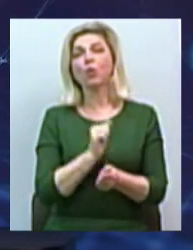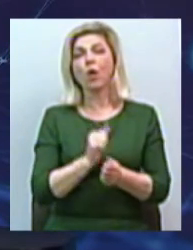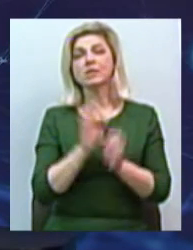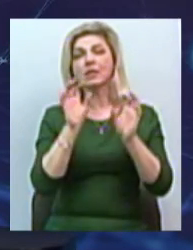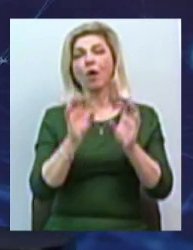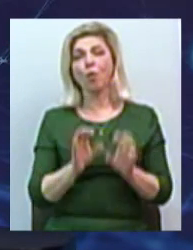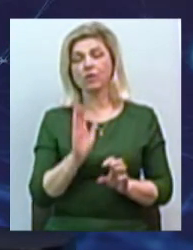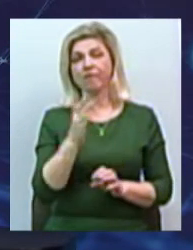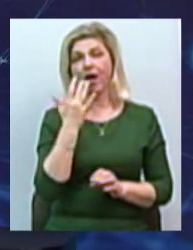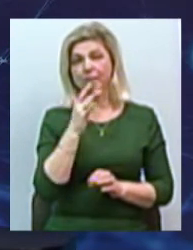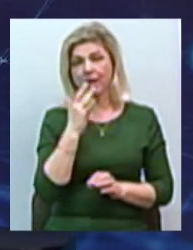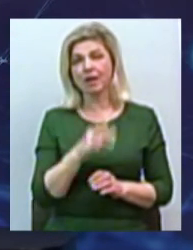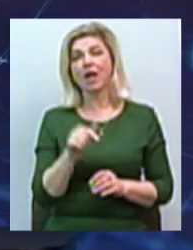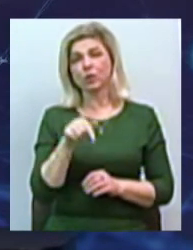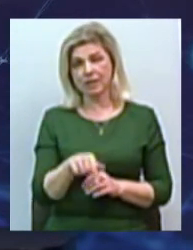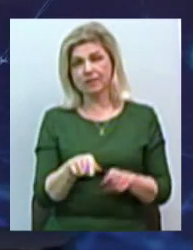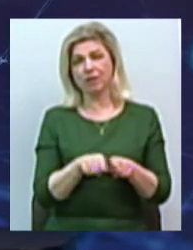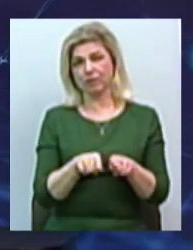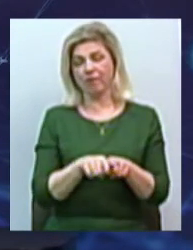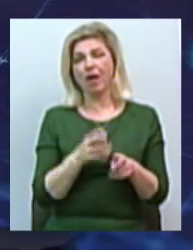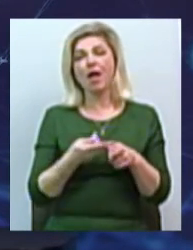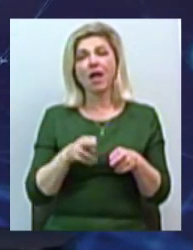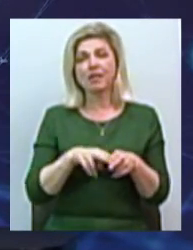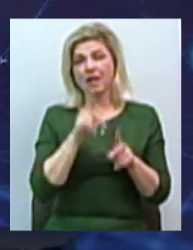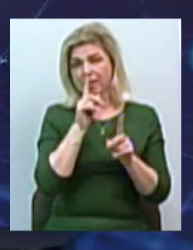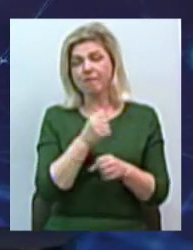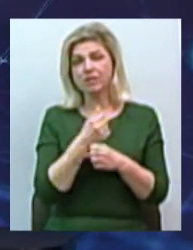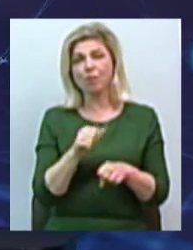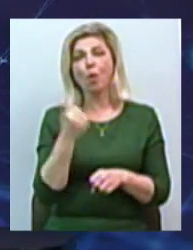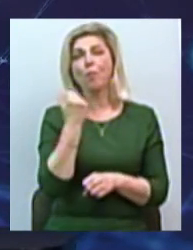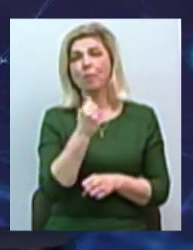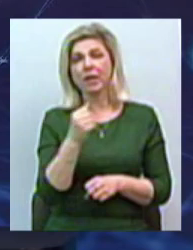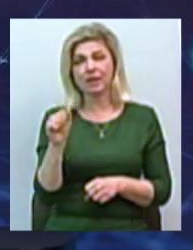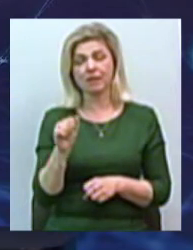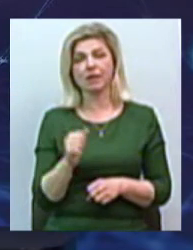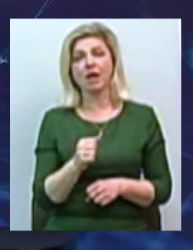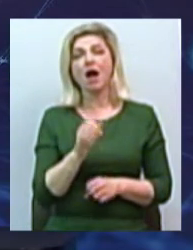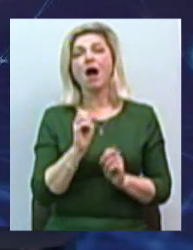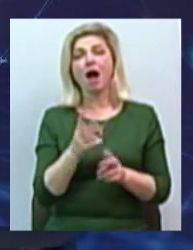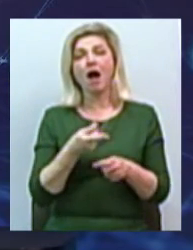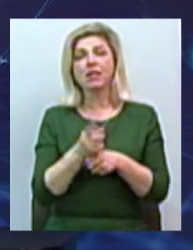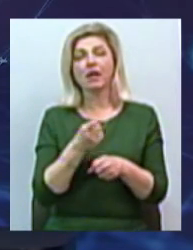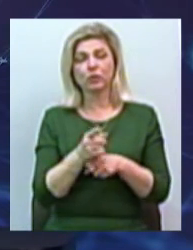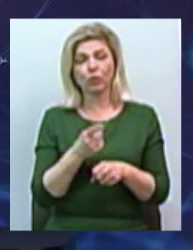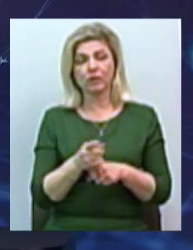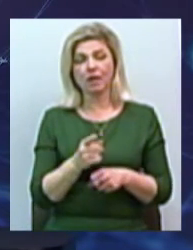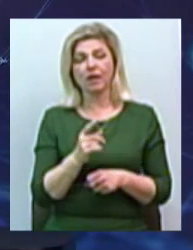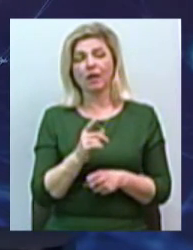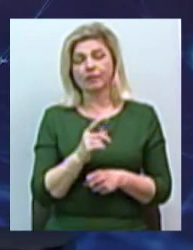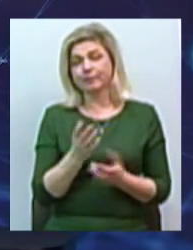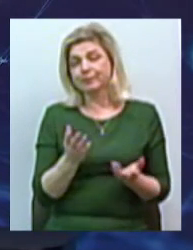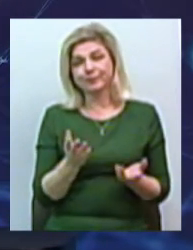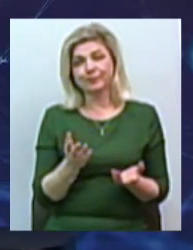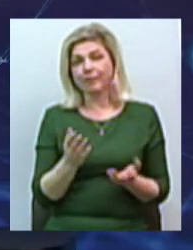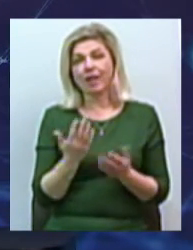США, так і вот здесь. Це невозможно побігти. Це, знаєте, як в тому анекдоті, треба возглавити. І тому,